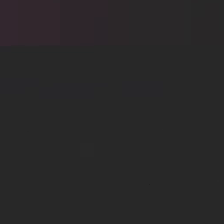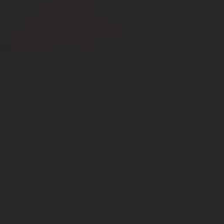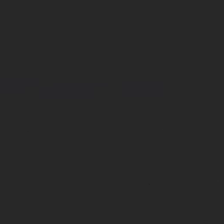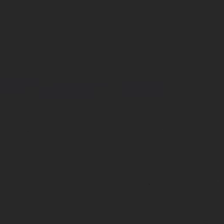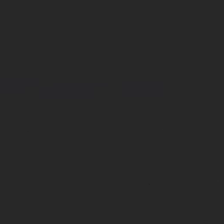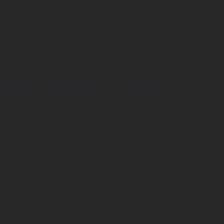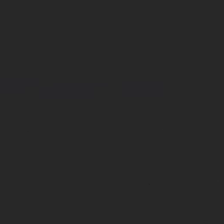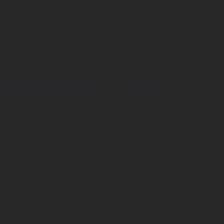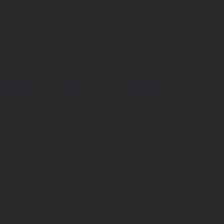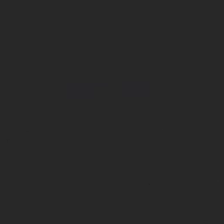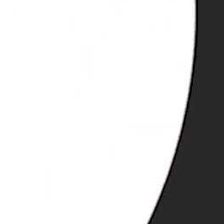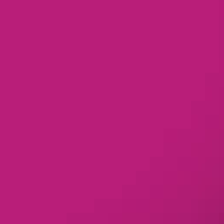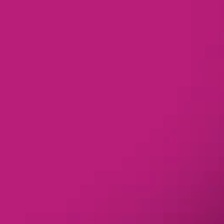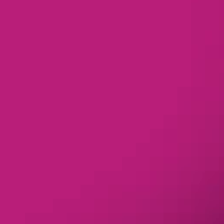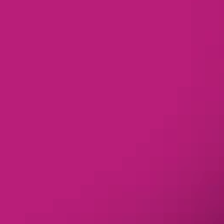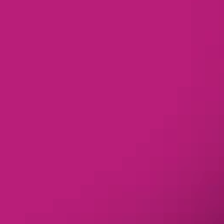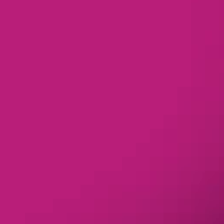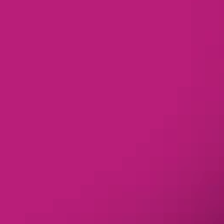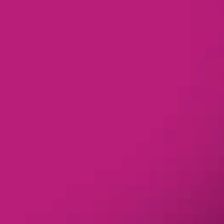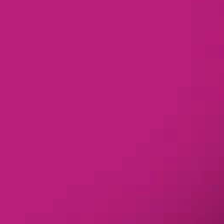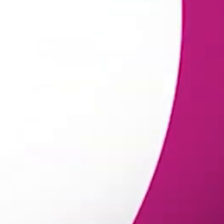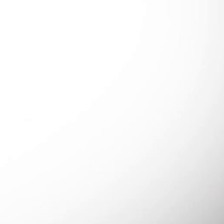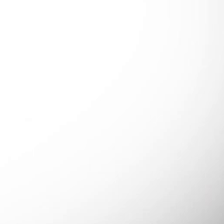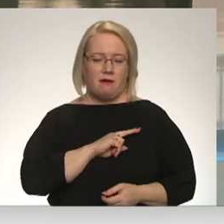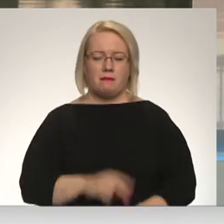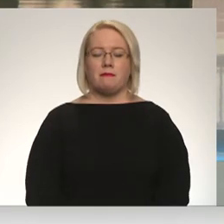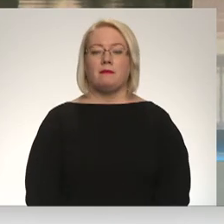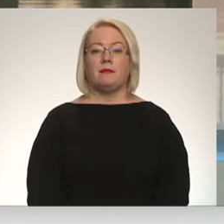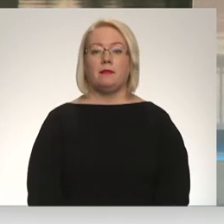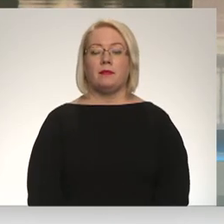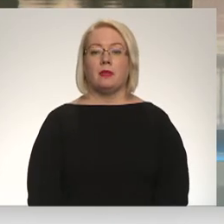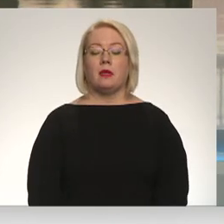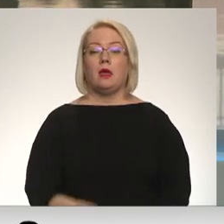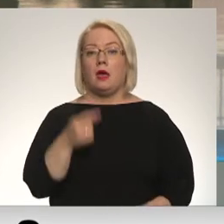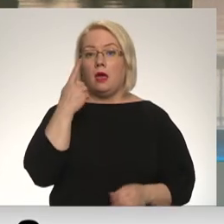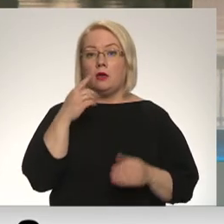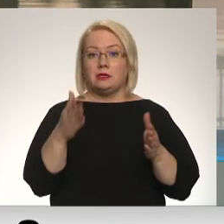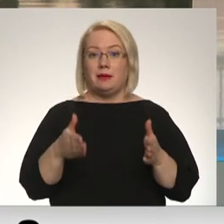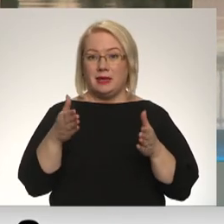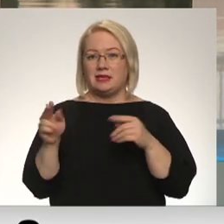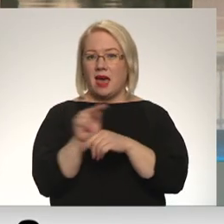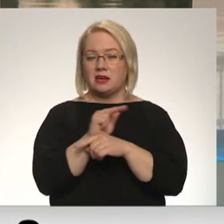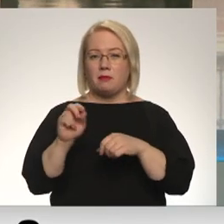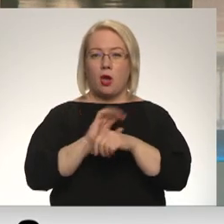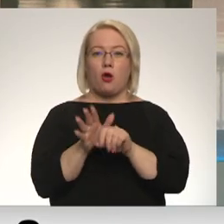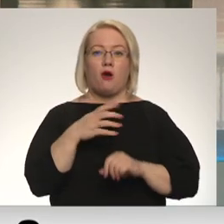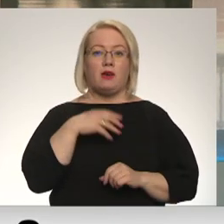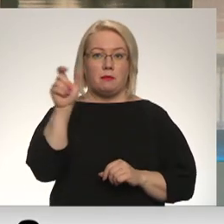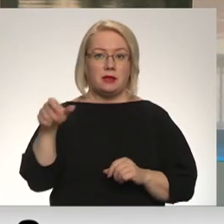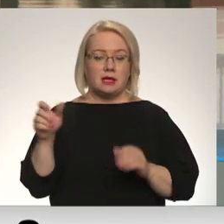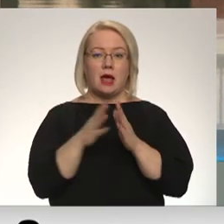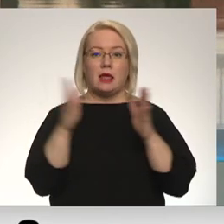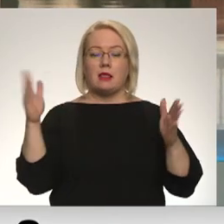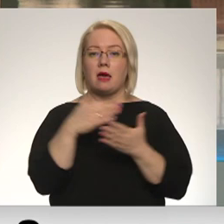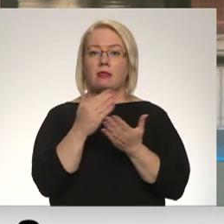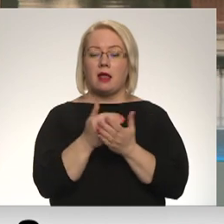Re, viss ēters ir te! No slimnīcās ārstētajiem covid pacientiem lielai daļai